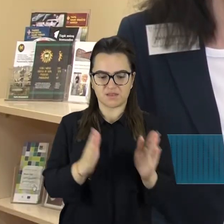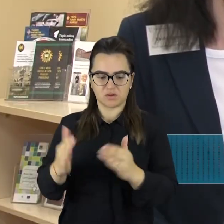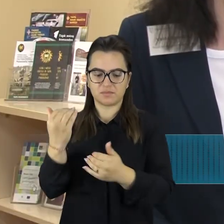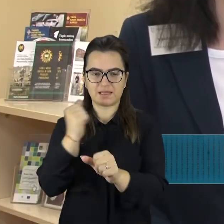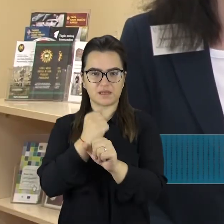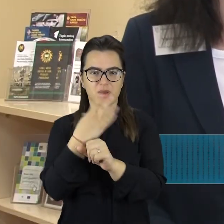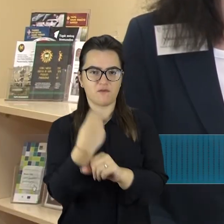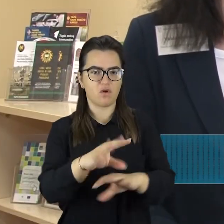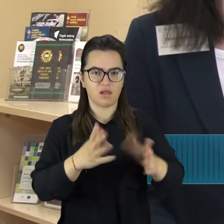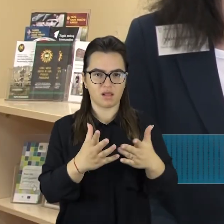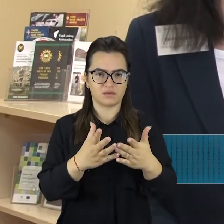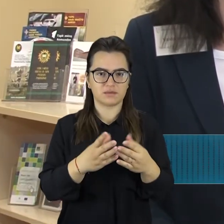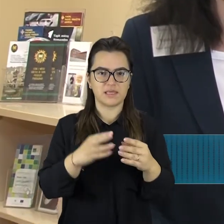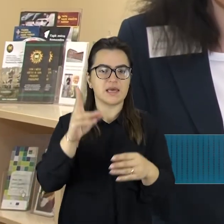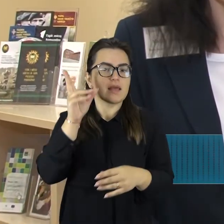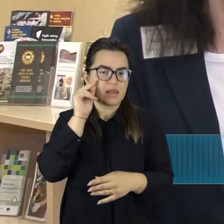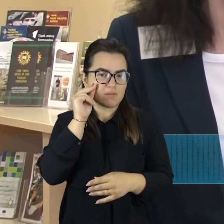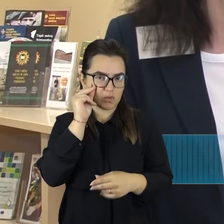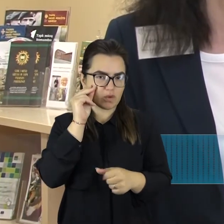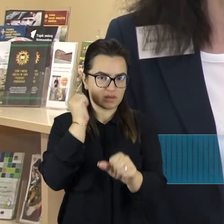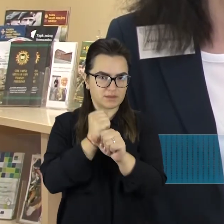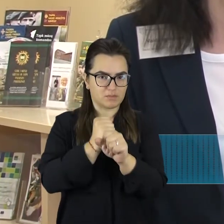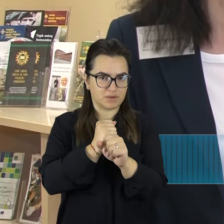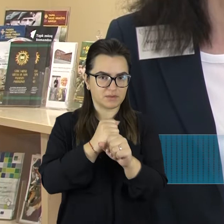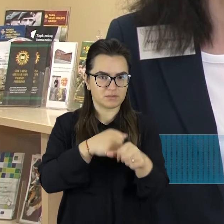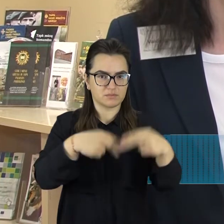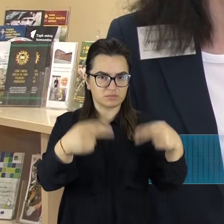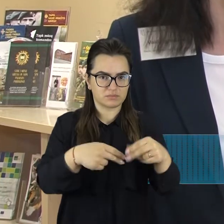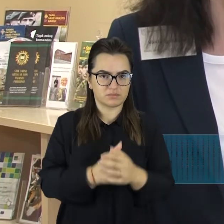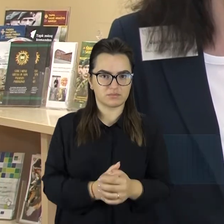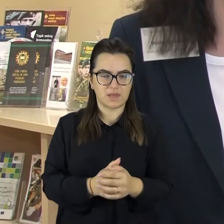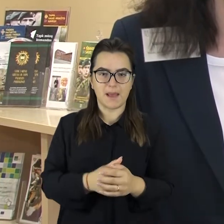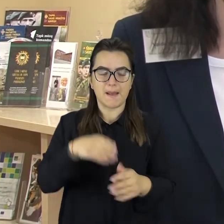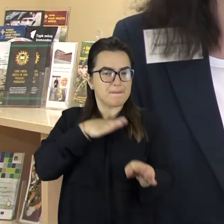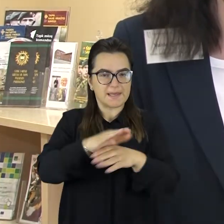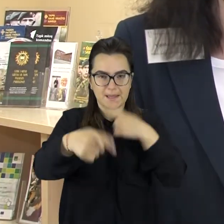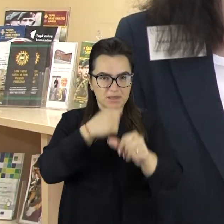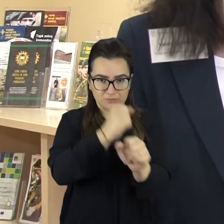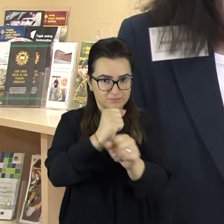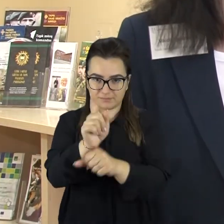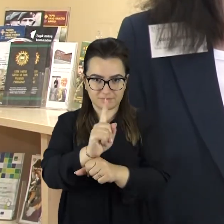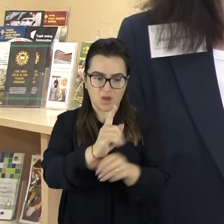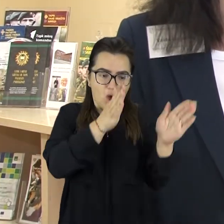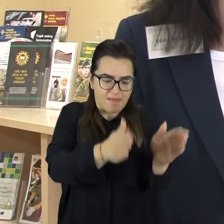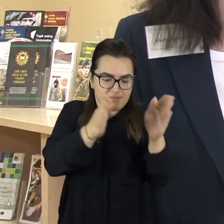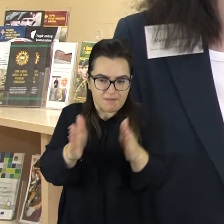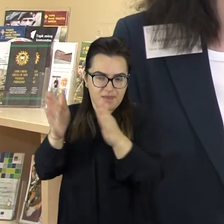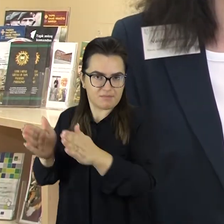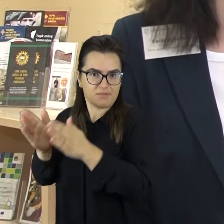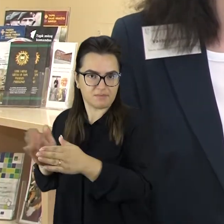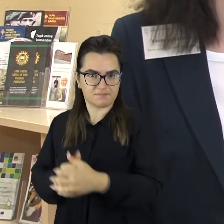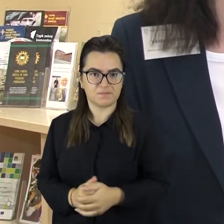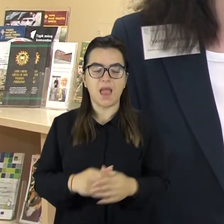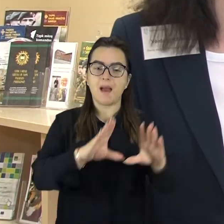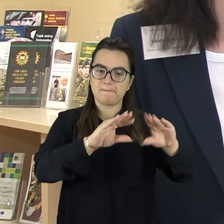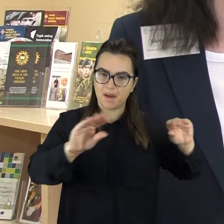tai yra terminuoti darbai tam tikrų periodų, sezonų, o ne ištisus metus. Pavasarį be